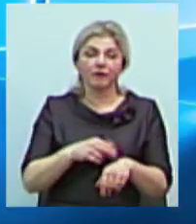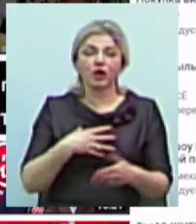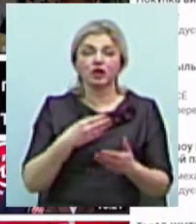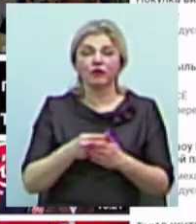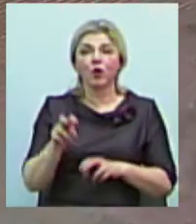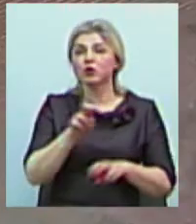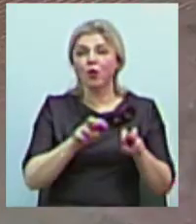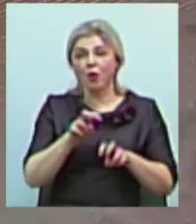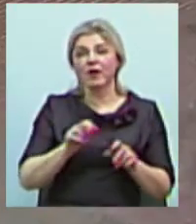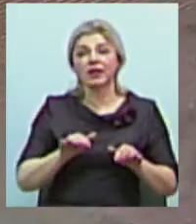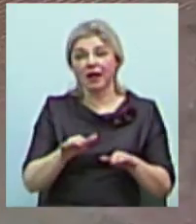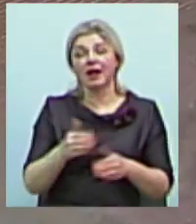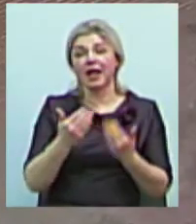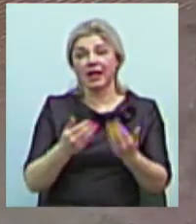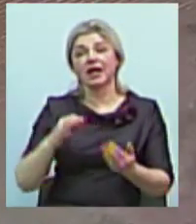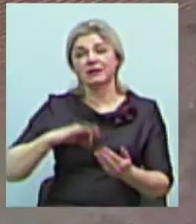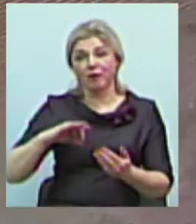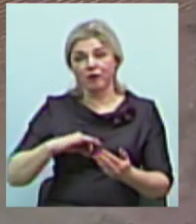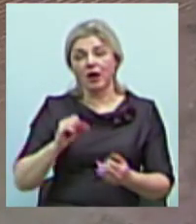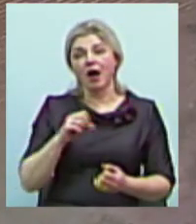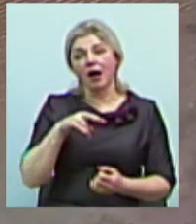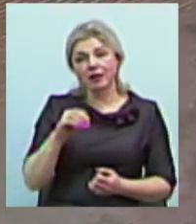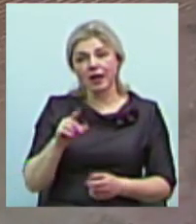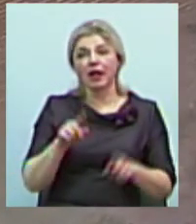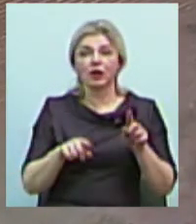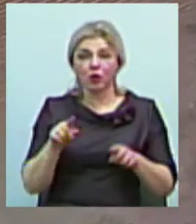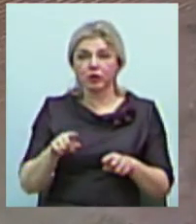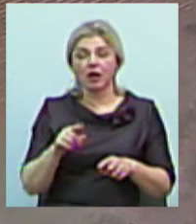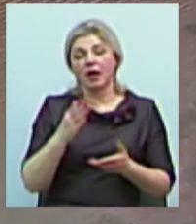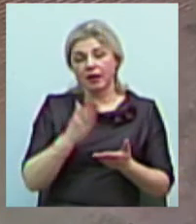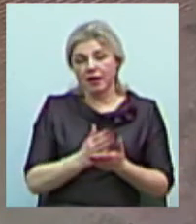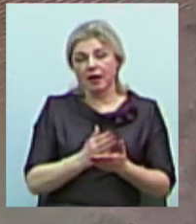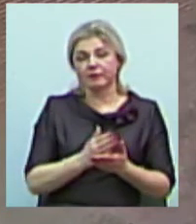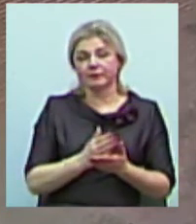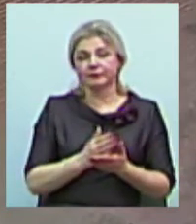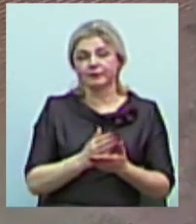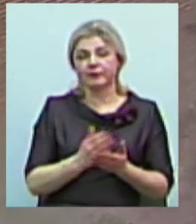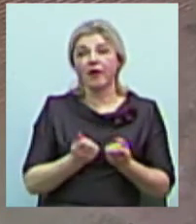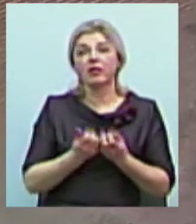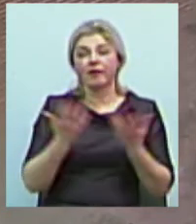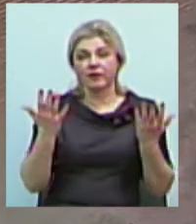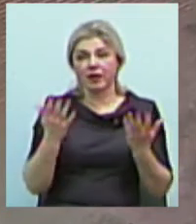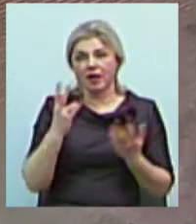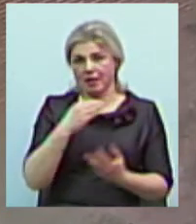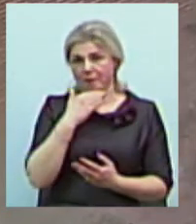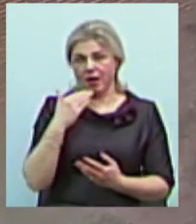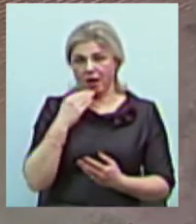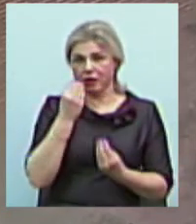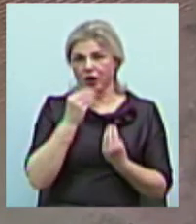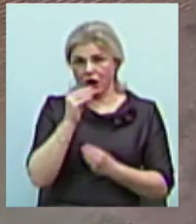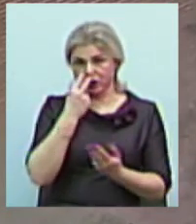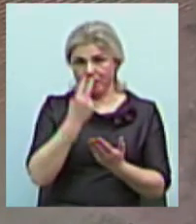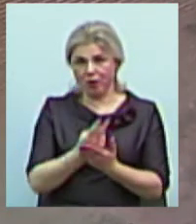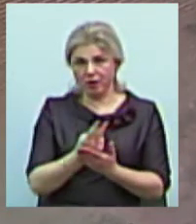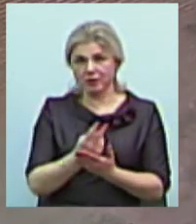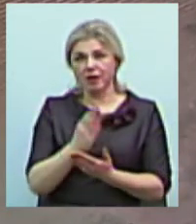-розшуковій діяльності їх використовують. Але іноді їх теж, бо є деякі. Ну, в день вони набагато краще. показують, вже розумієте, які